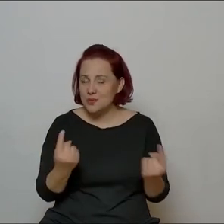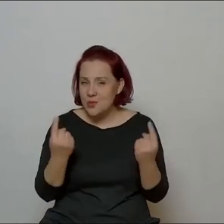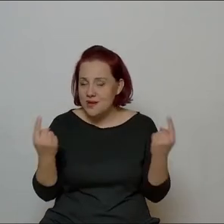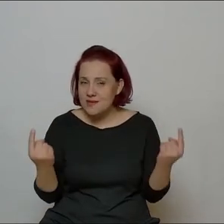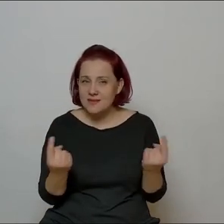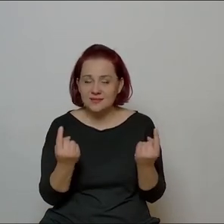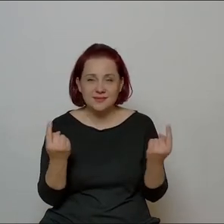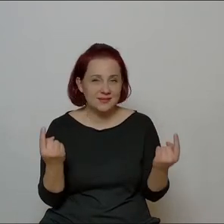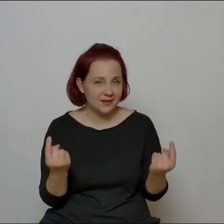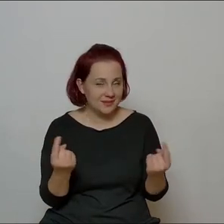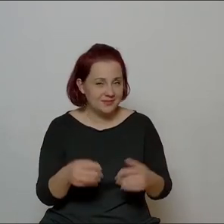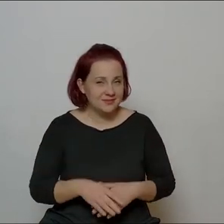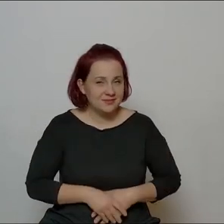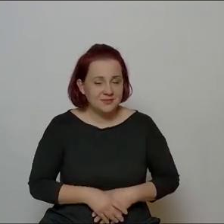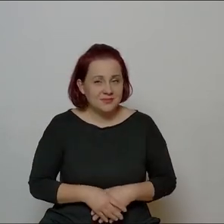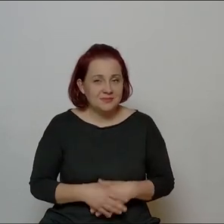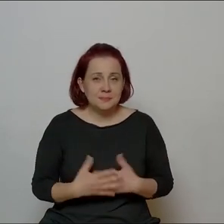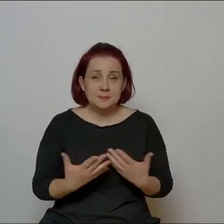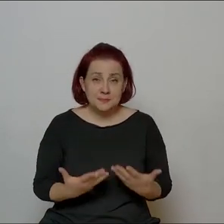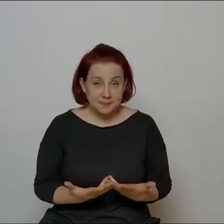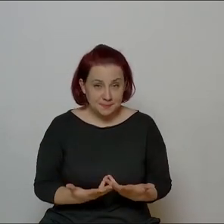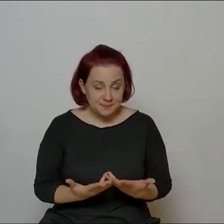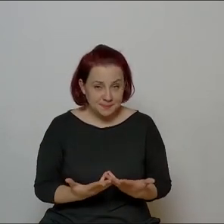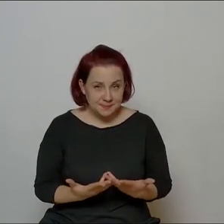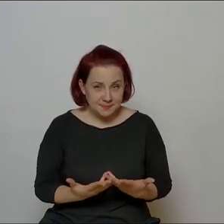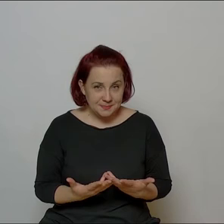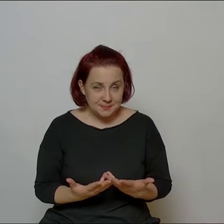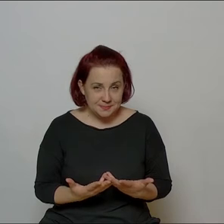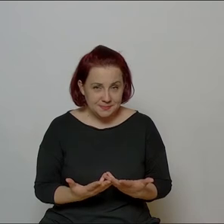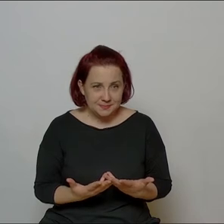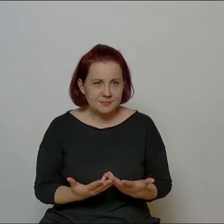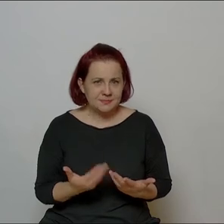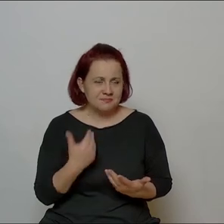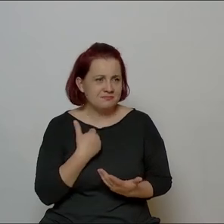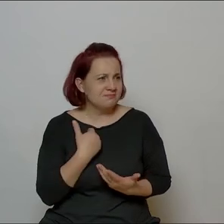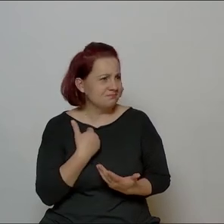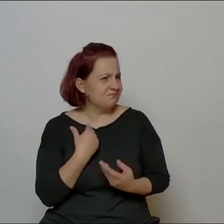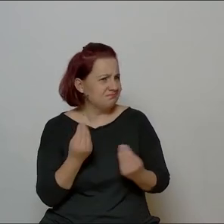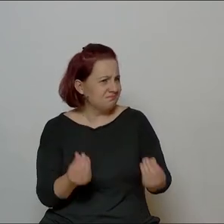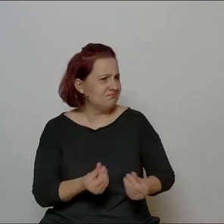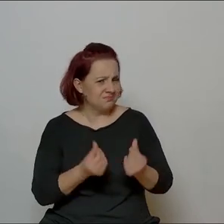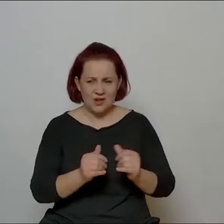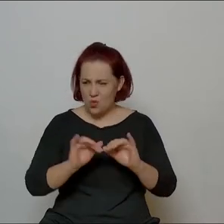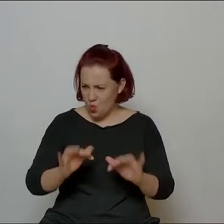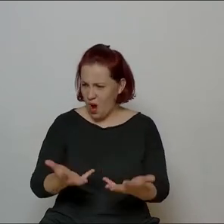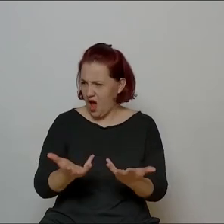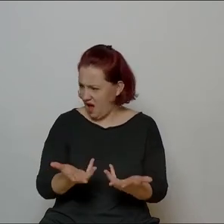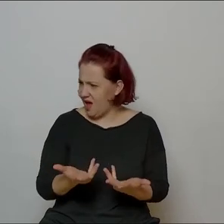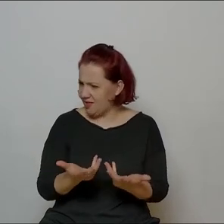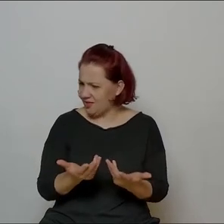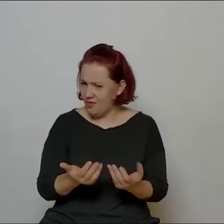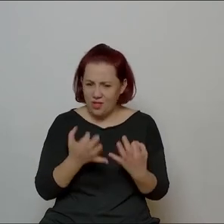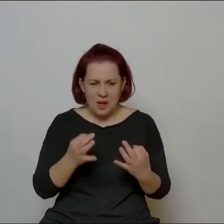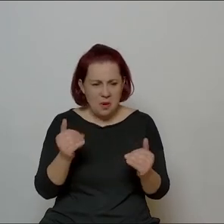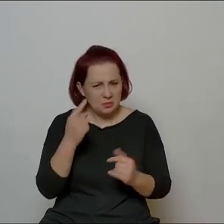była pewna łatwość, którą jestem w stanie sobie teraz